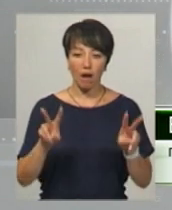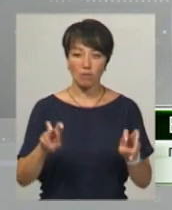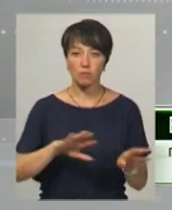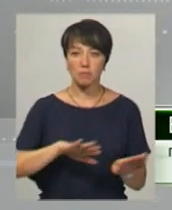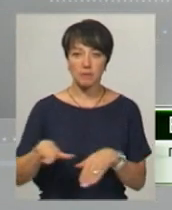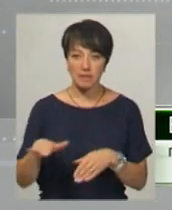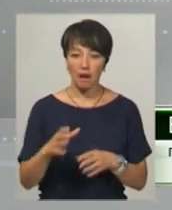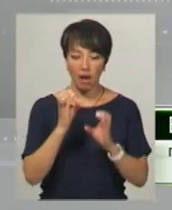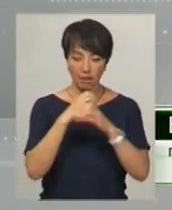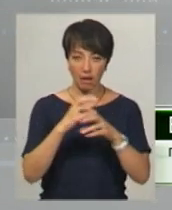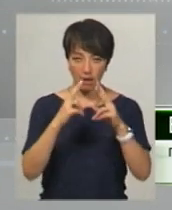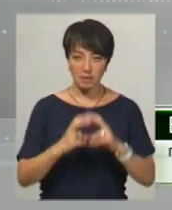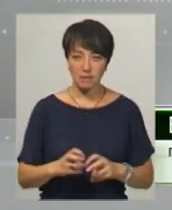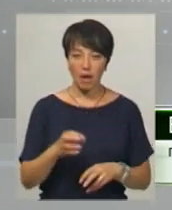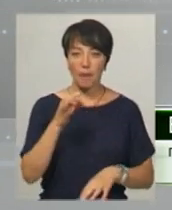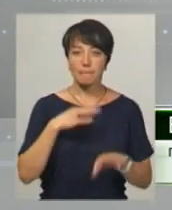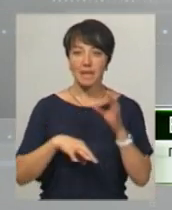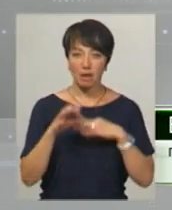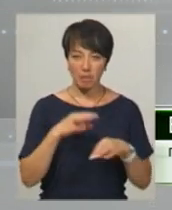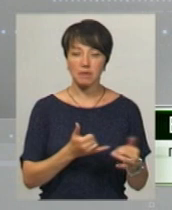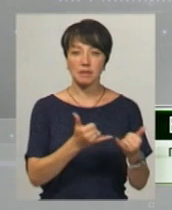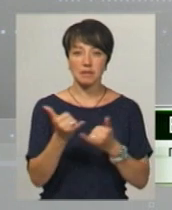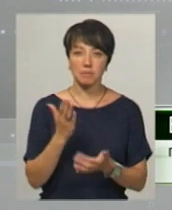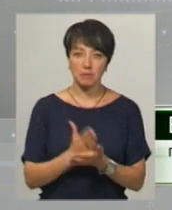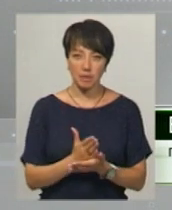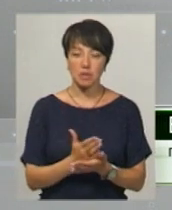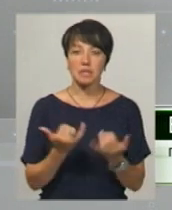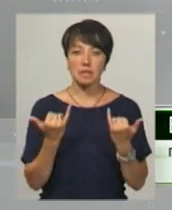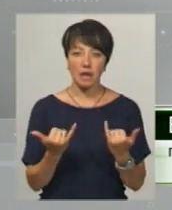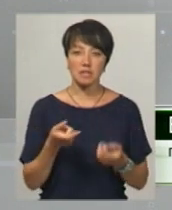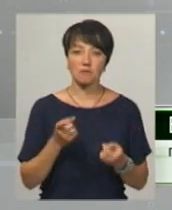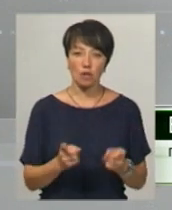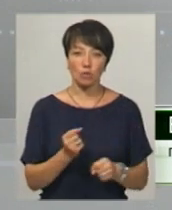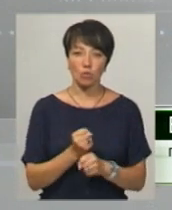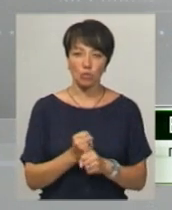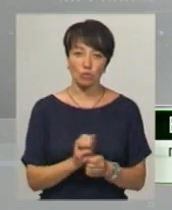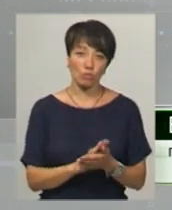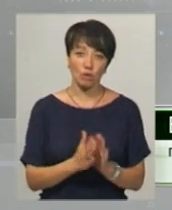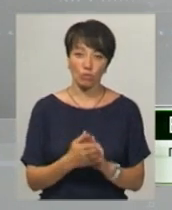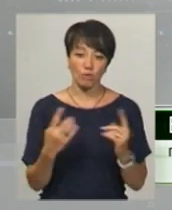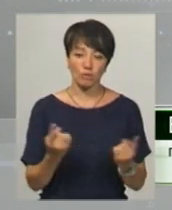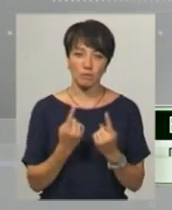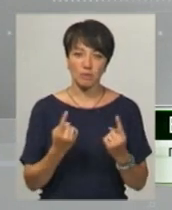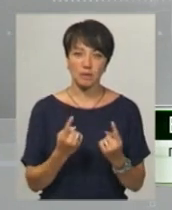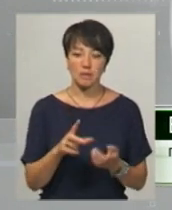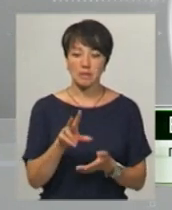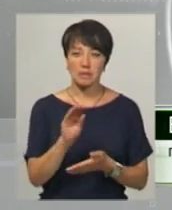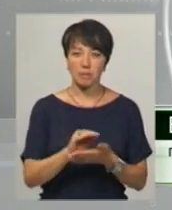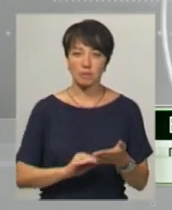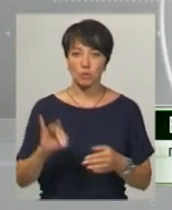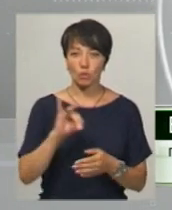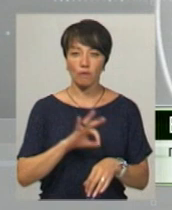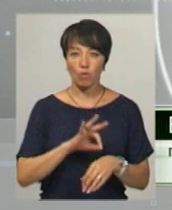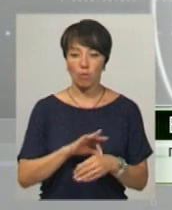кишкових посівів. Медикаментами директор табору забезпечує. Ну, зараз – звичайна робоча обстановка, записуємо історію хвороби,